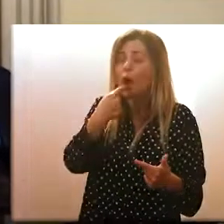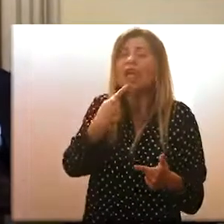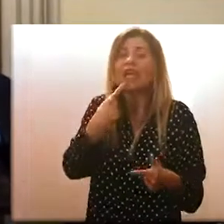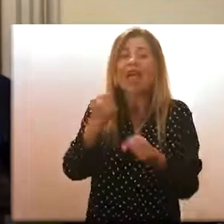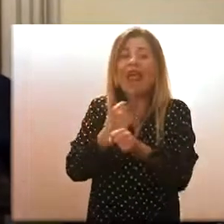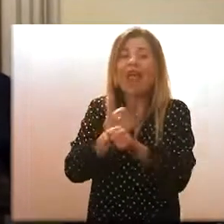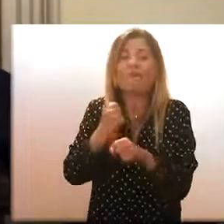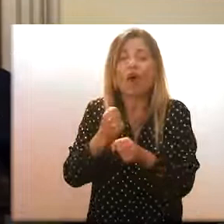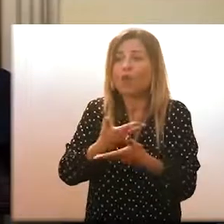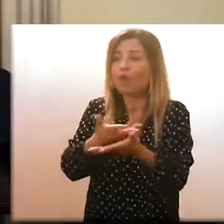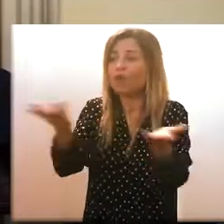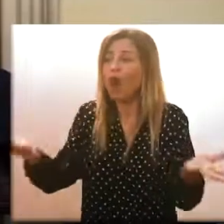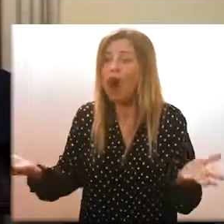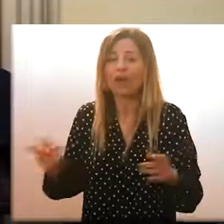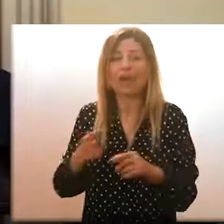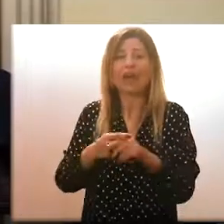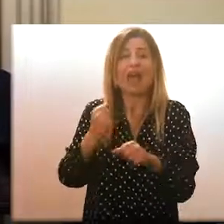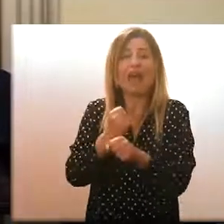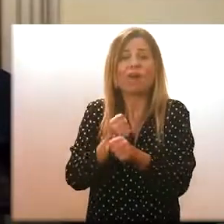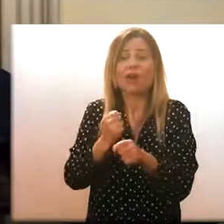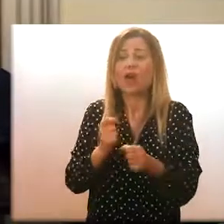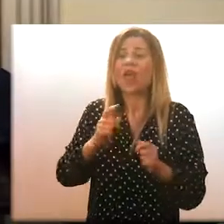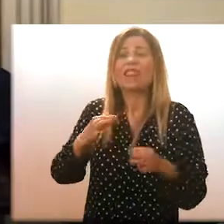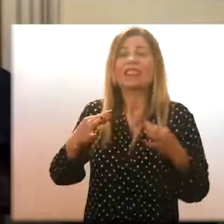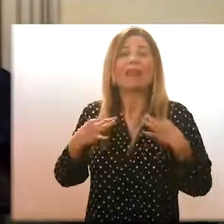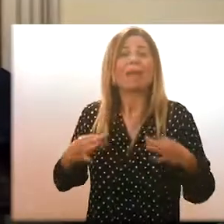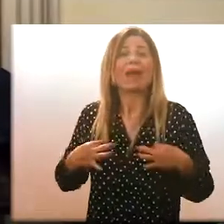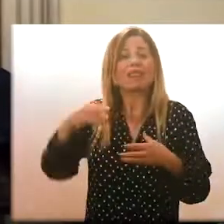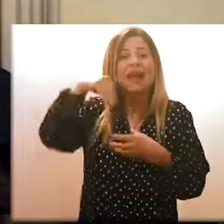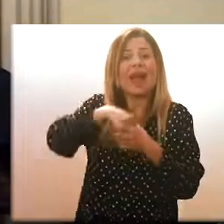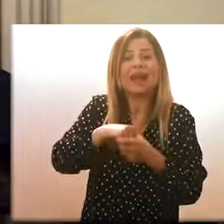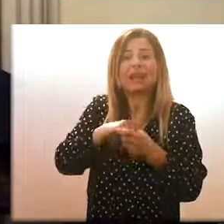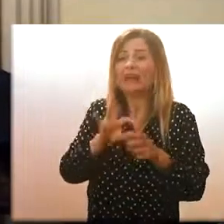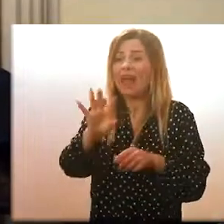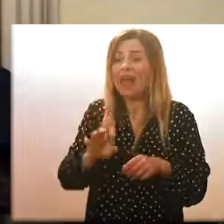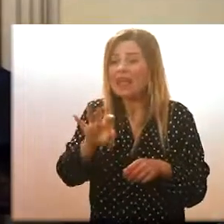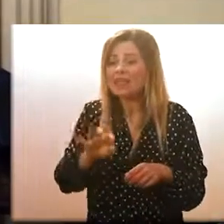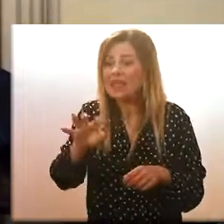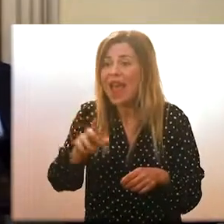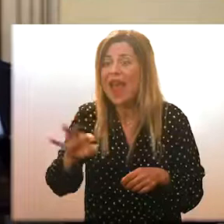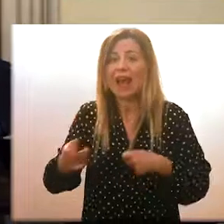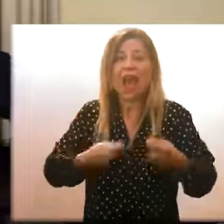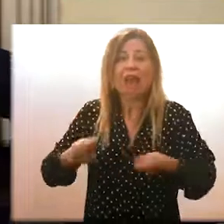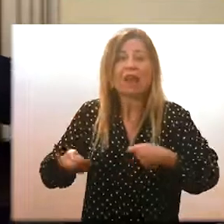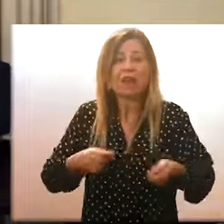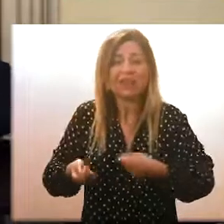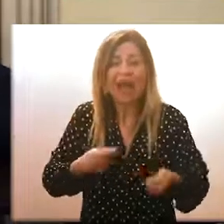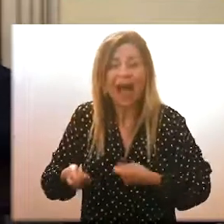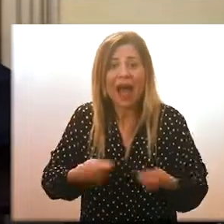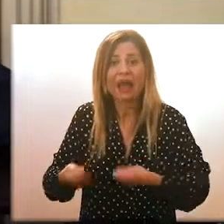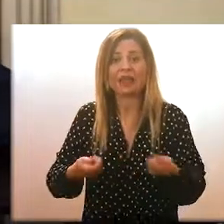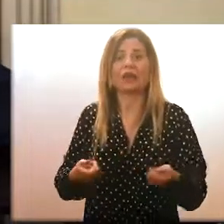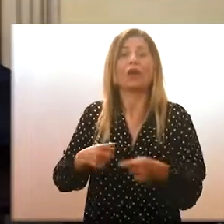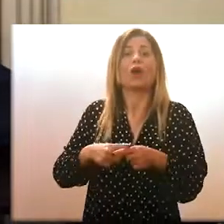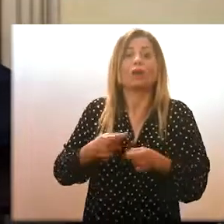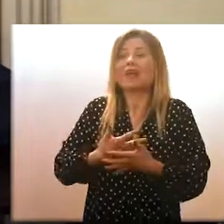esposte, quindi penso ai lavoratori, penso ai dipendenti della catena dell'agroalimentare, ai cassieri